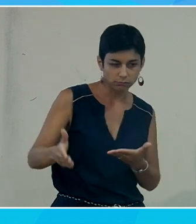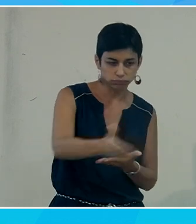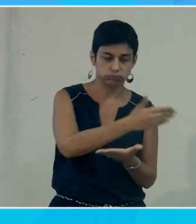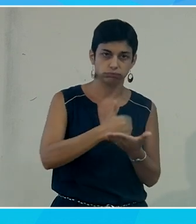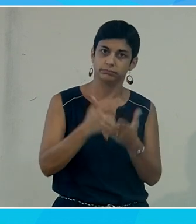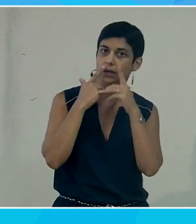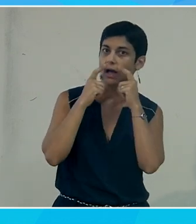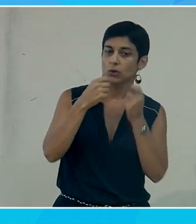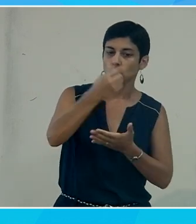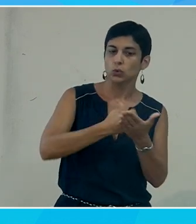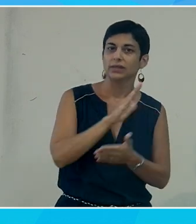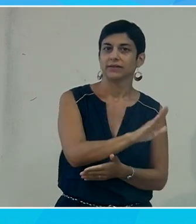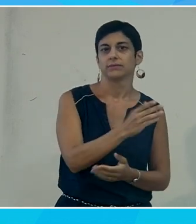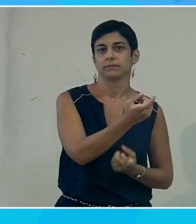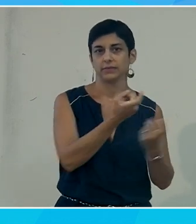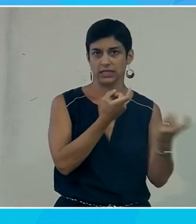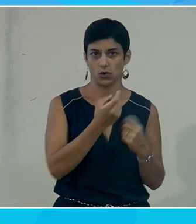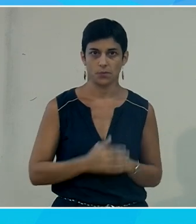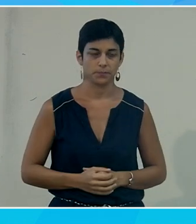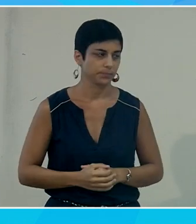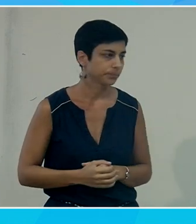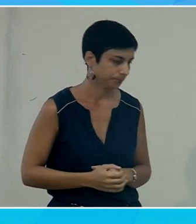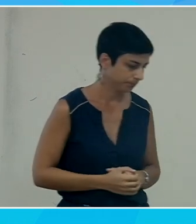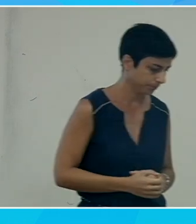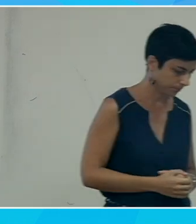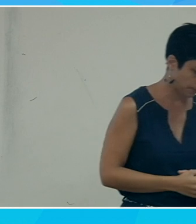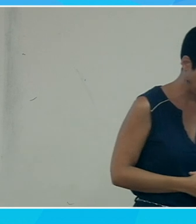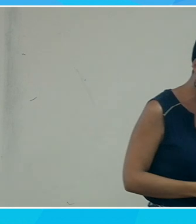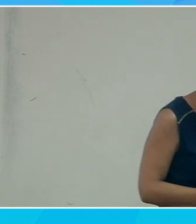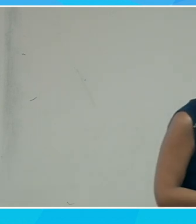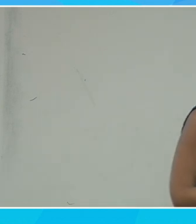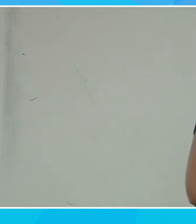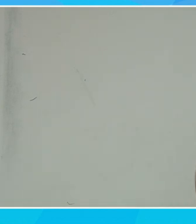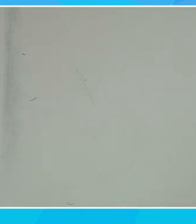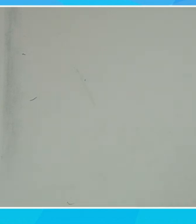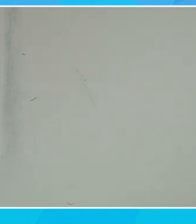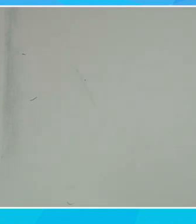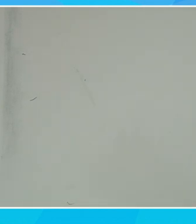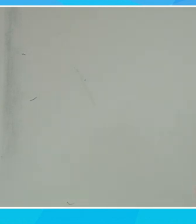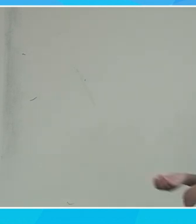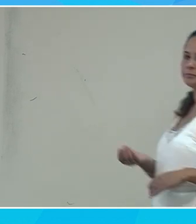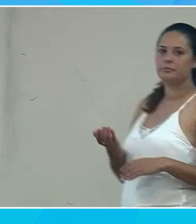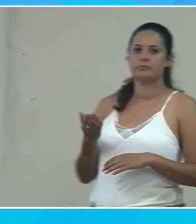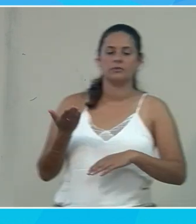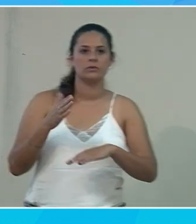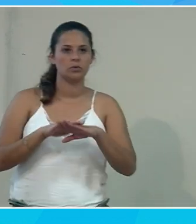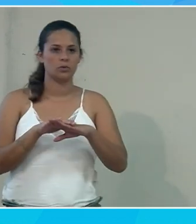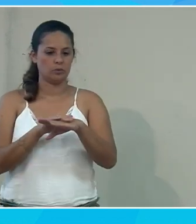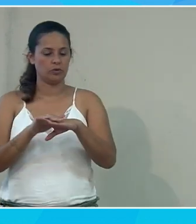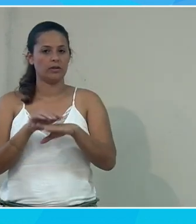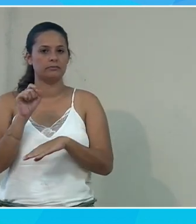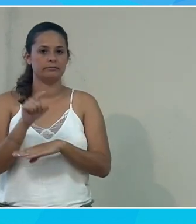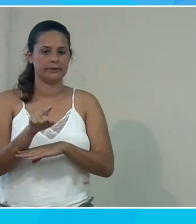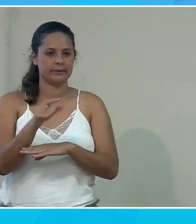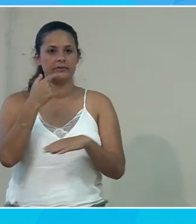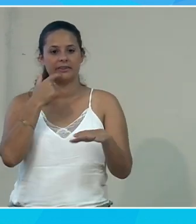attention aux données de nos utilisateurs. Alors, je vais rentrer dans le vif du sujet, sur le handicap et l'accessibilité numérique, j'ai